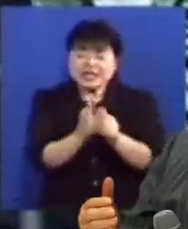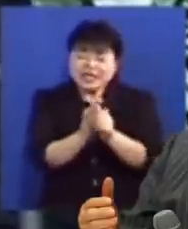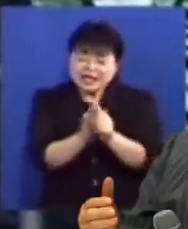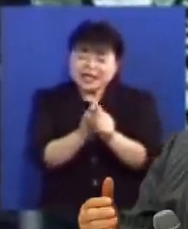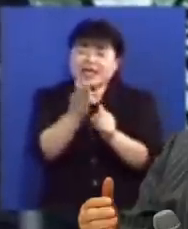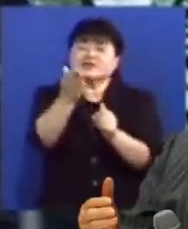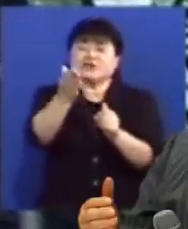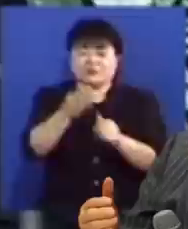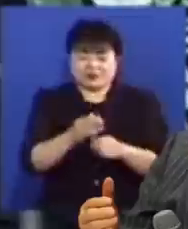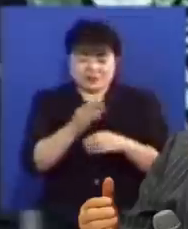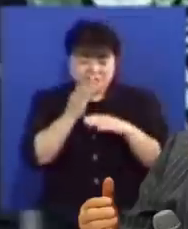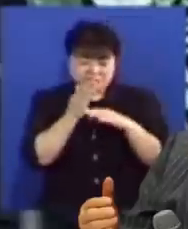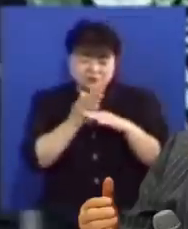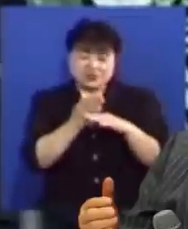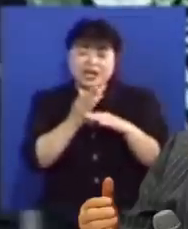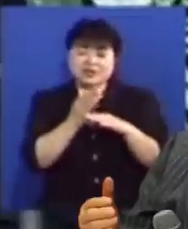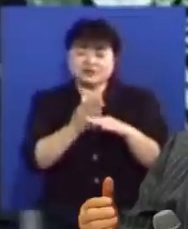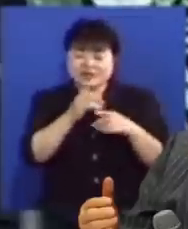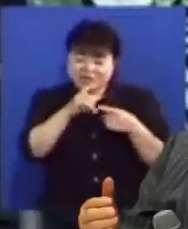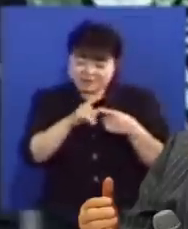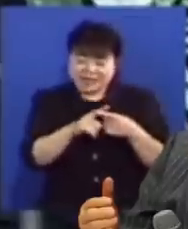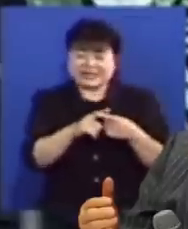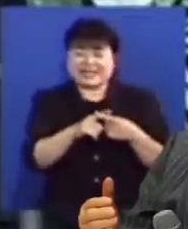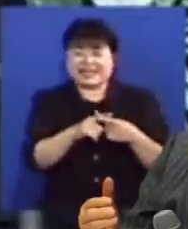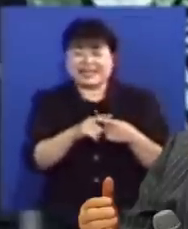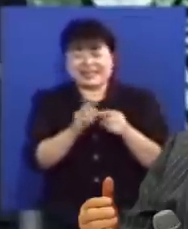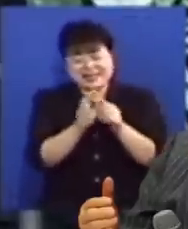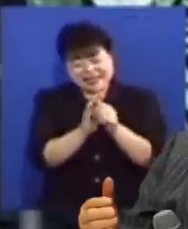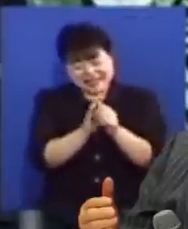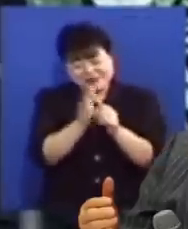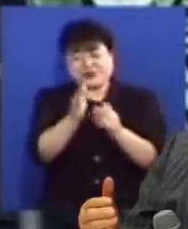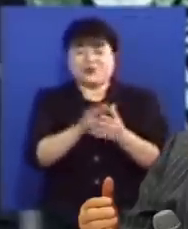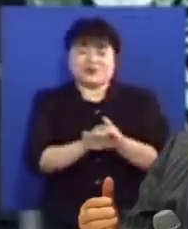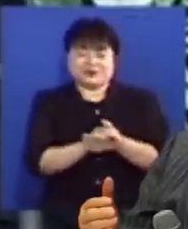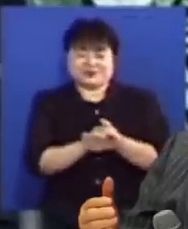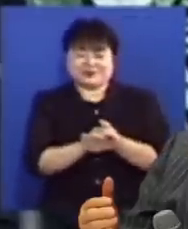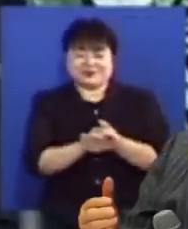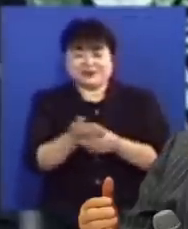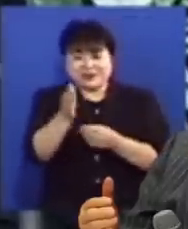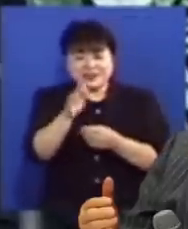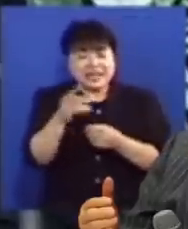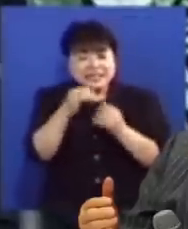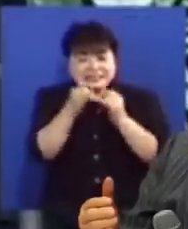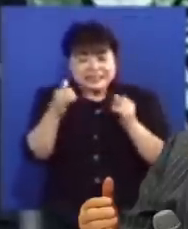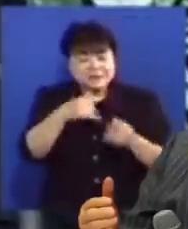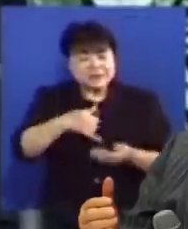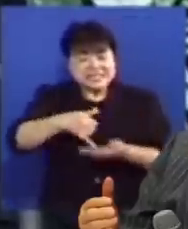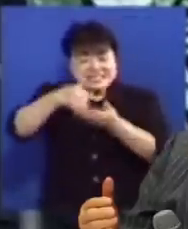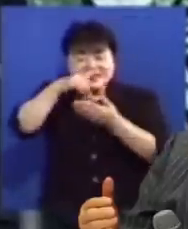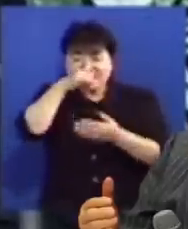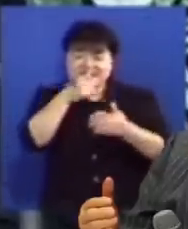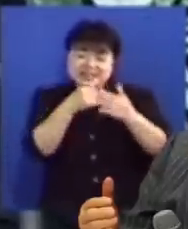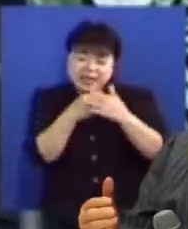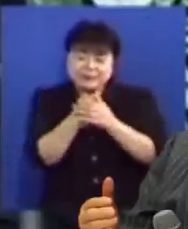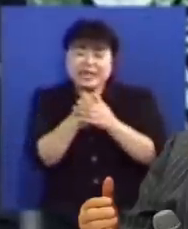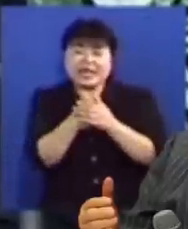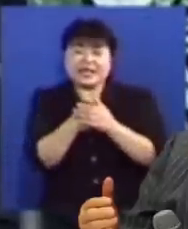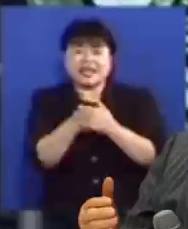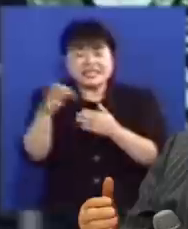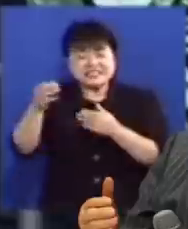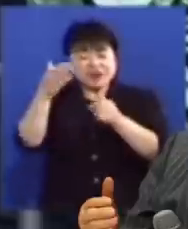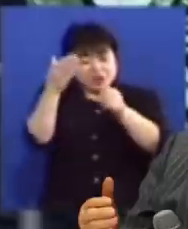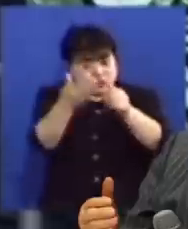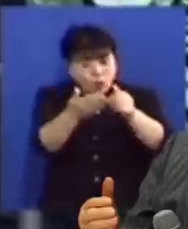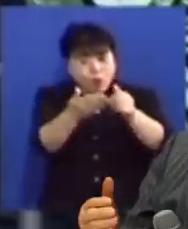중간쯤 되는 사람은 중간쯤 친구는 야자하고 하지만 그러나 사람은 인격자이기 때문에 인정을